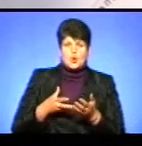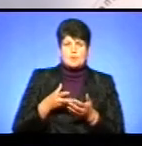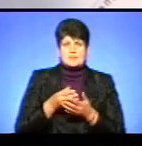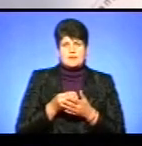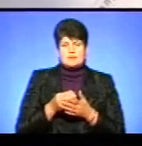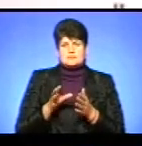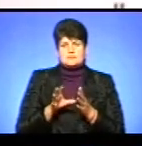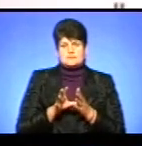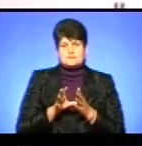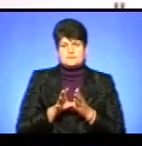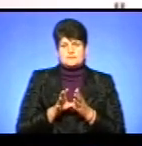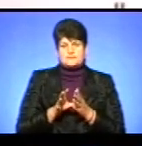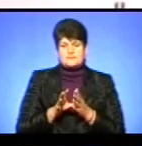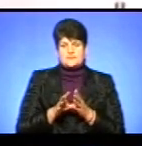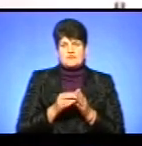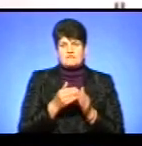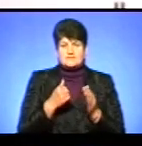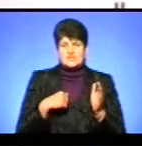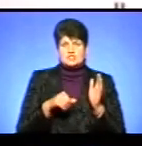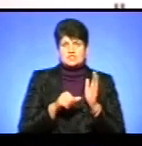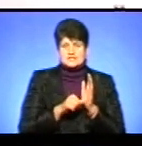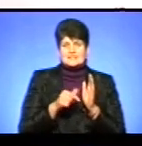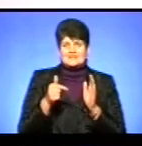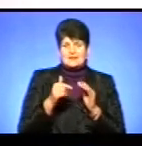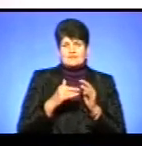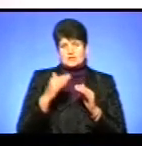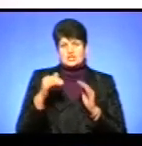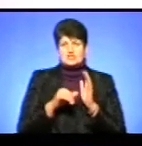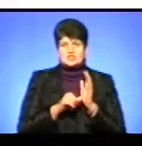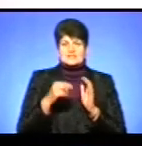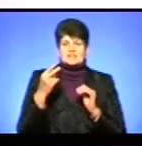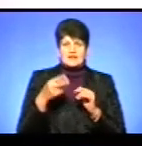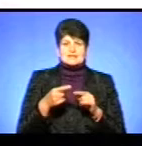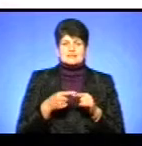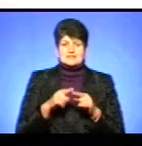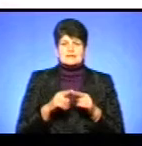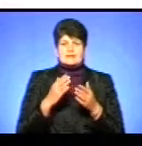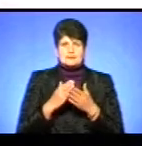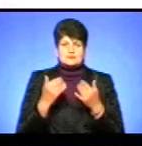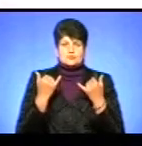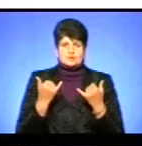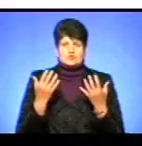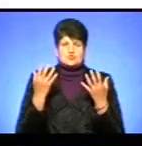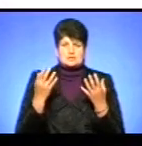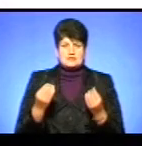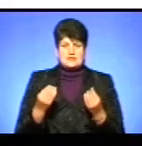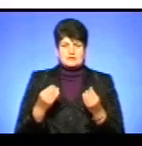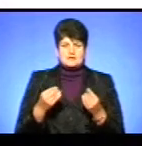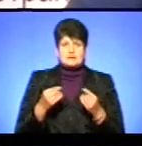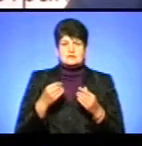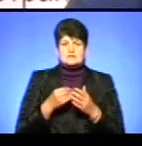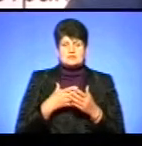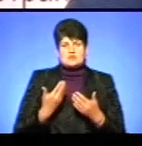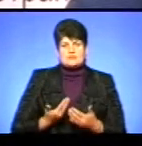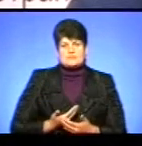енергоносії. Від 6 гривень, то 6 копійкам 6,20 – це в нас є на сьогоднішній день тариф виживання.